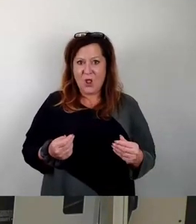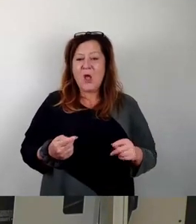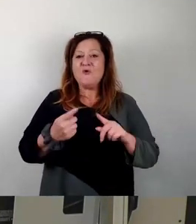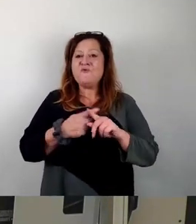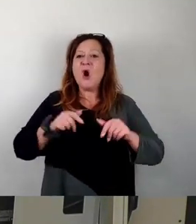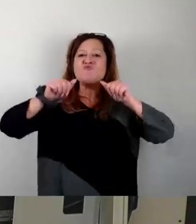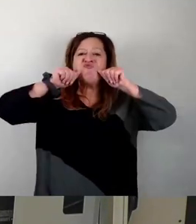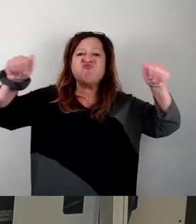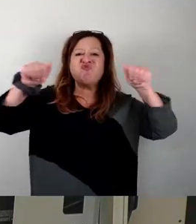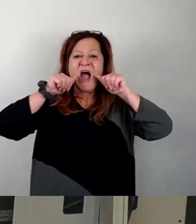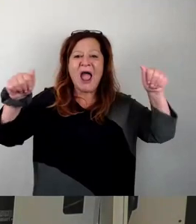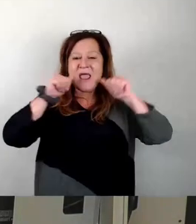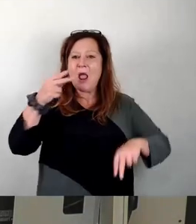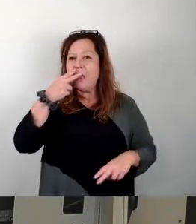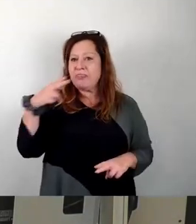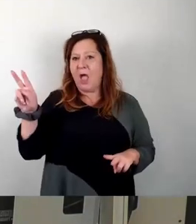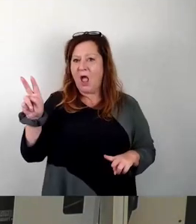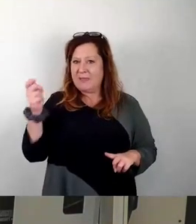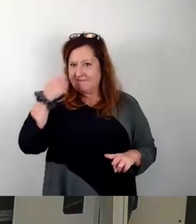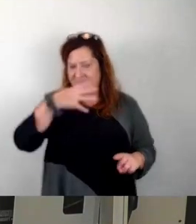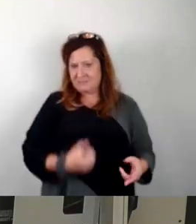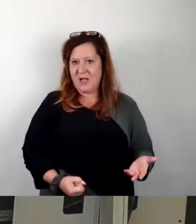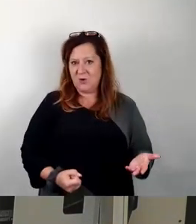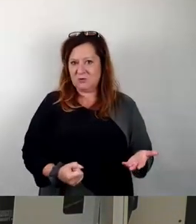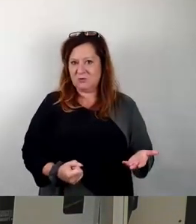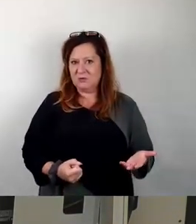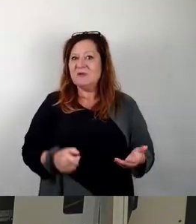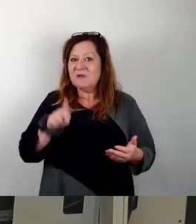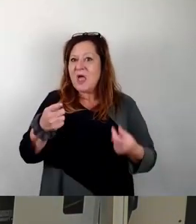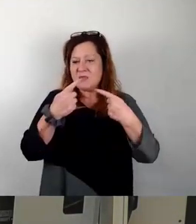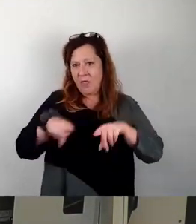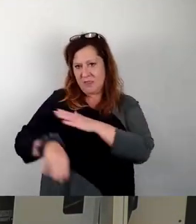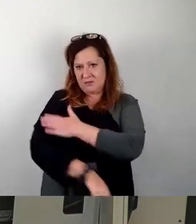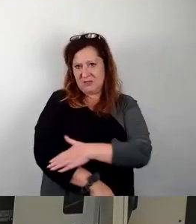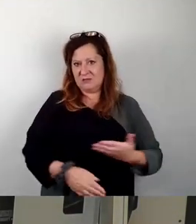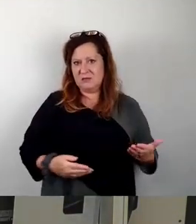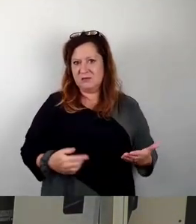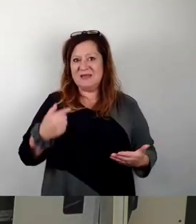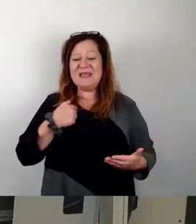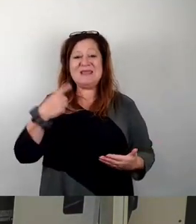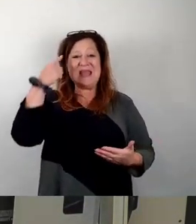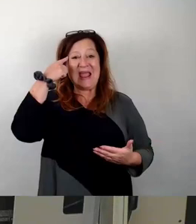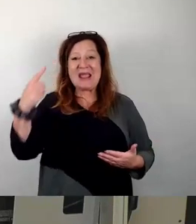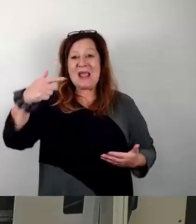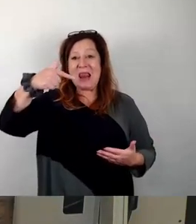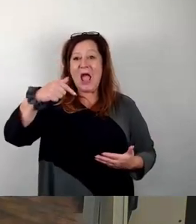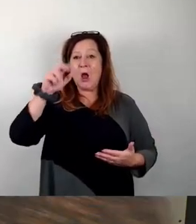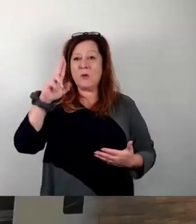Nazis missbraucht wird, das ist eine andere Sache. Und ich glaube, Tucholsky hat sie gemeint.